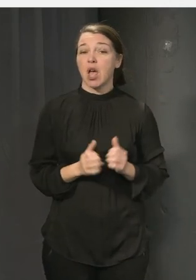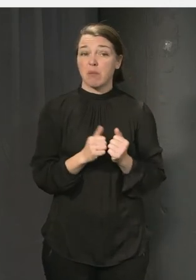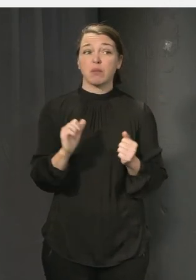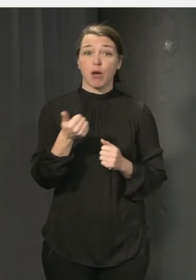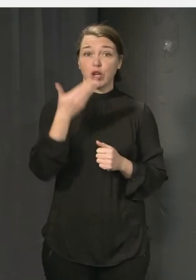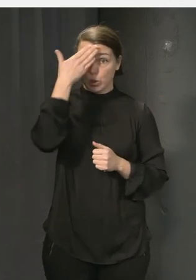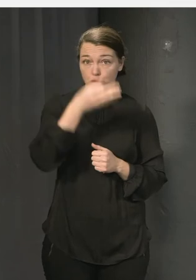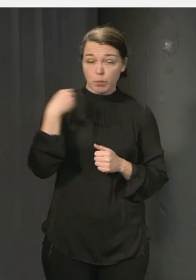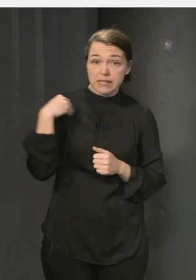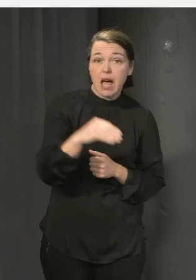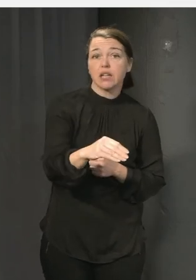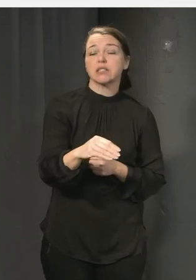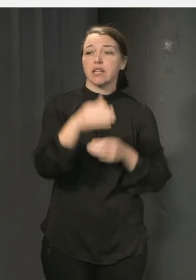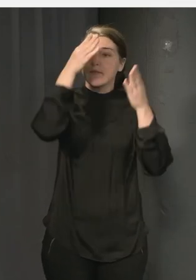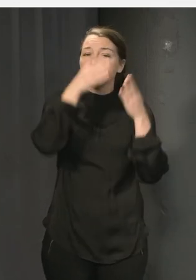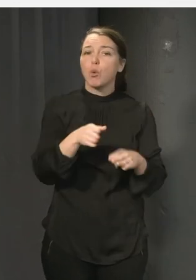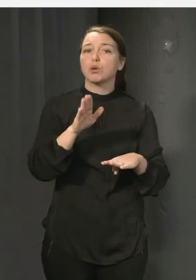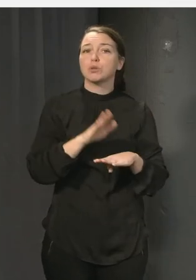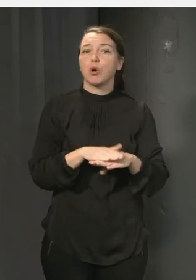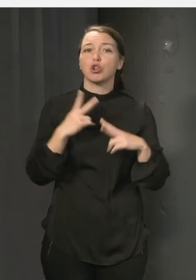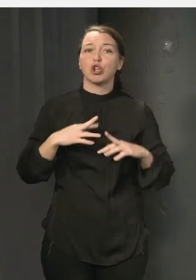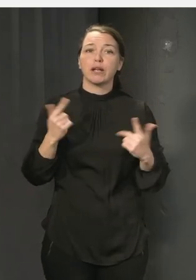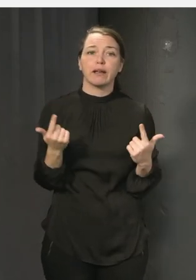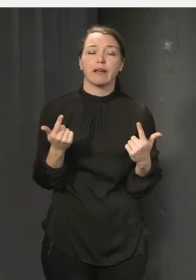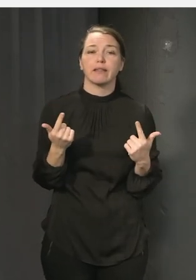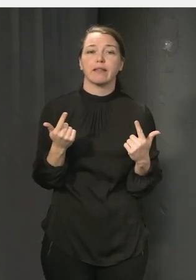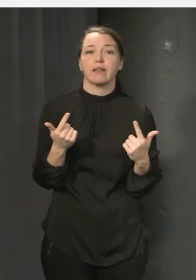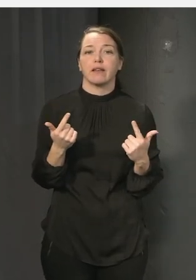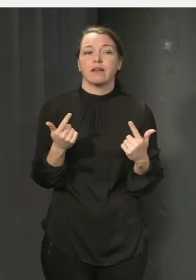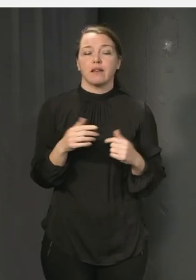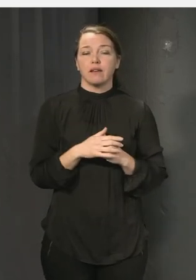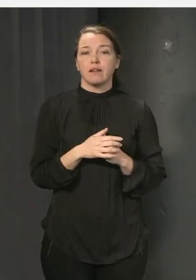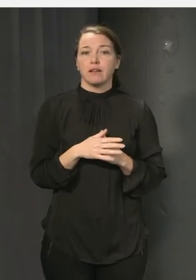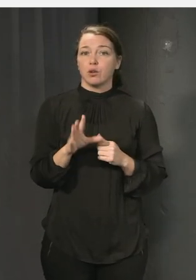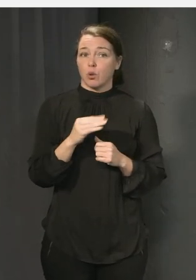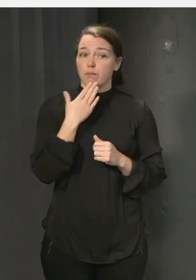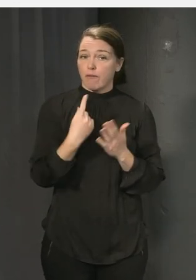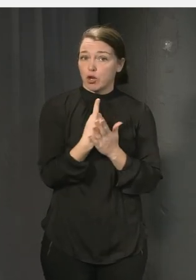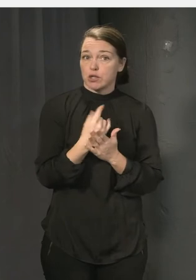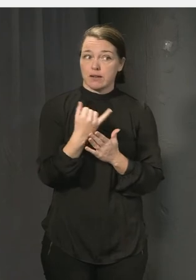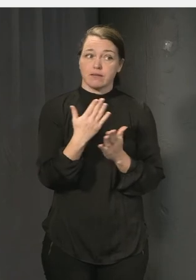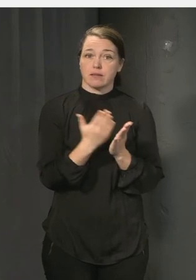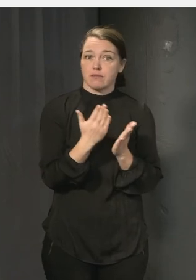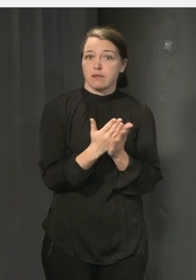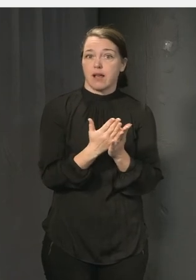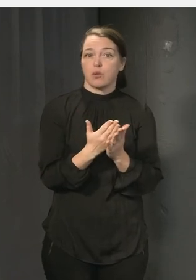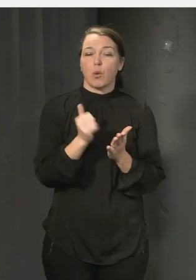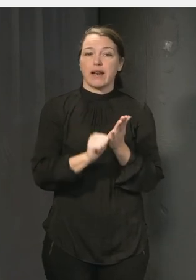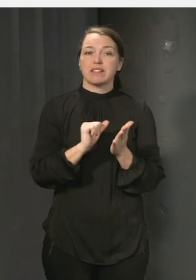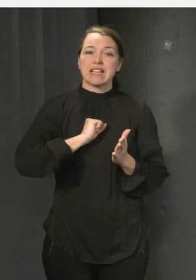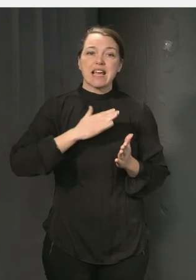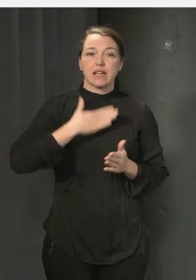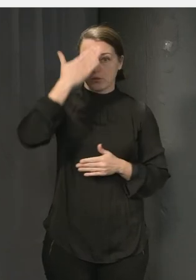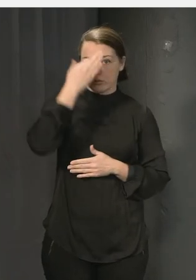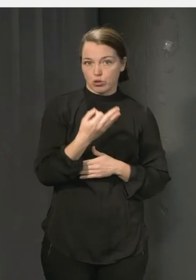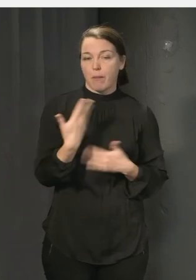behövs mer fokus på på trygghet som en förutsättning för resten i skolan elevernas egen kunskap och involvering är liksom